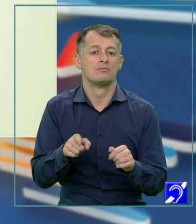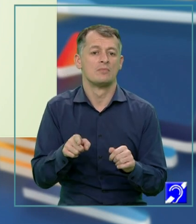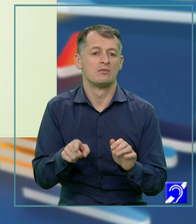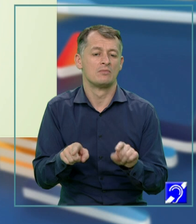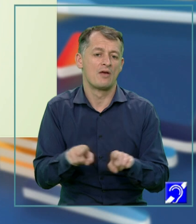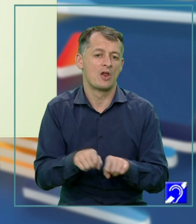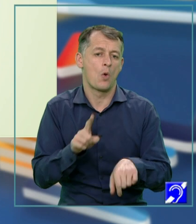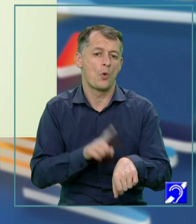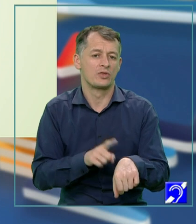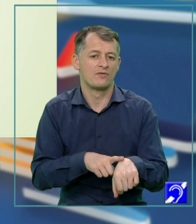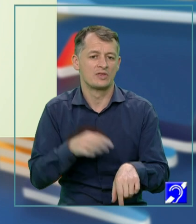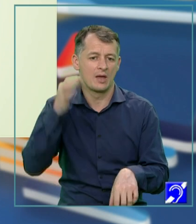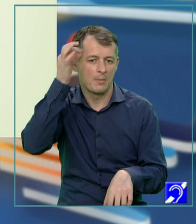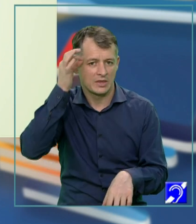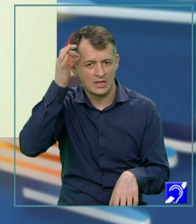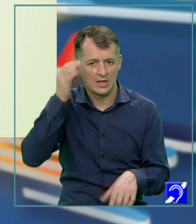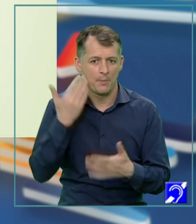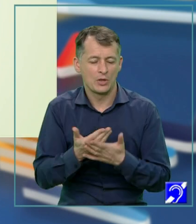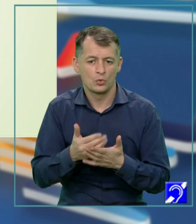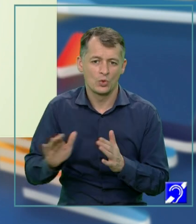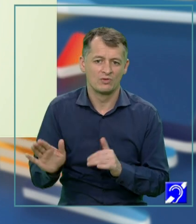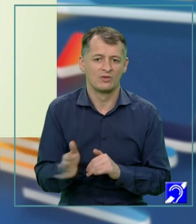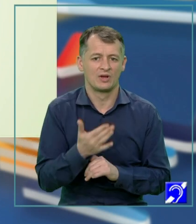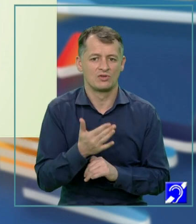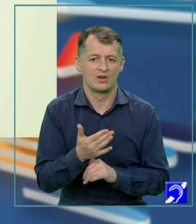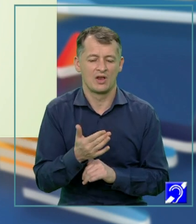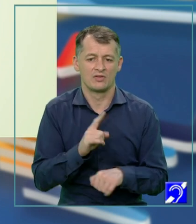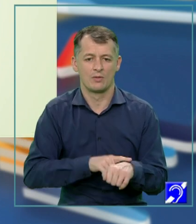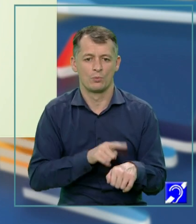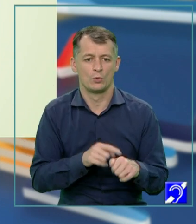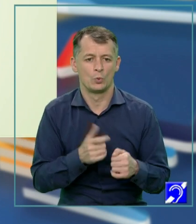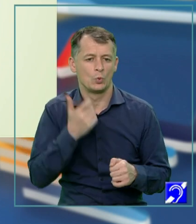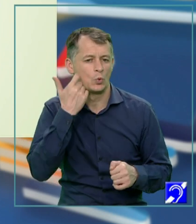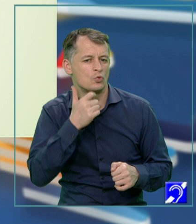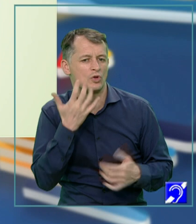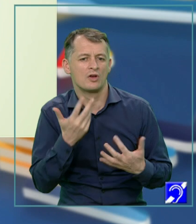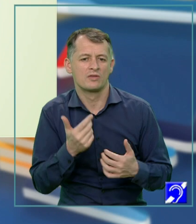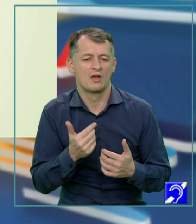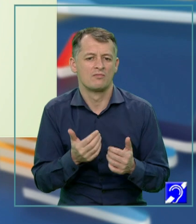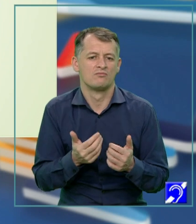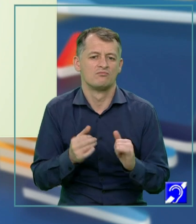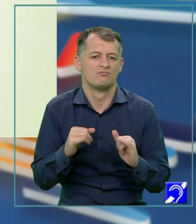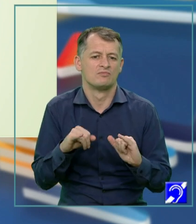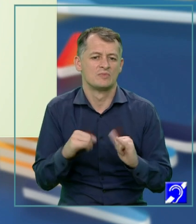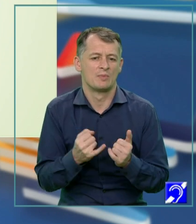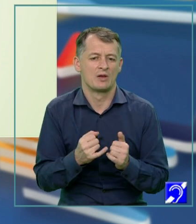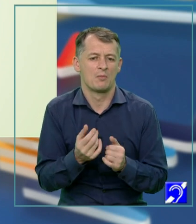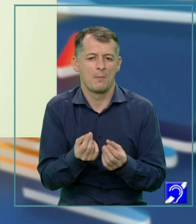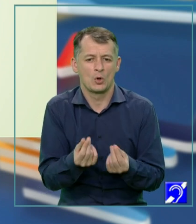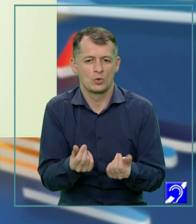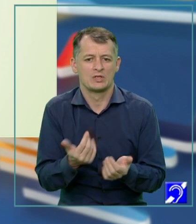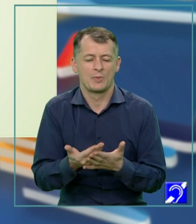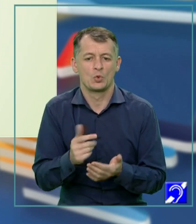despre trecerea nemiloasă a timpului. Nici nu știi câte gesturi mărunte sunt într-o cădere de frunză. Comparând